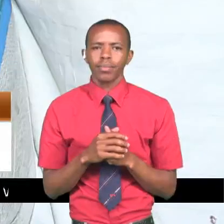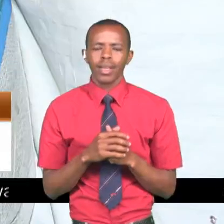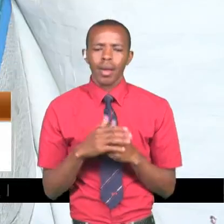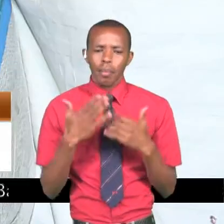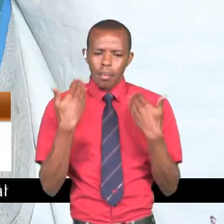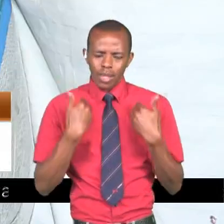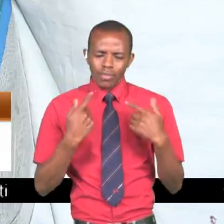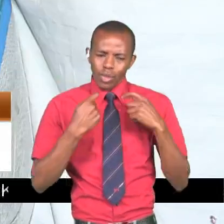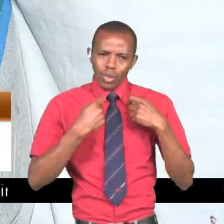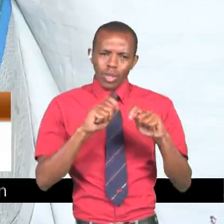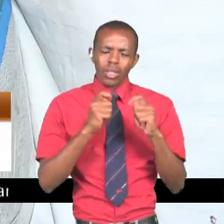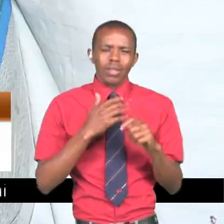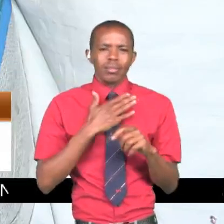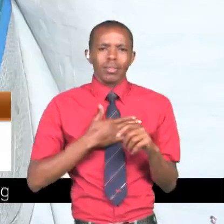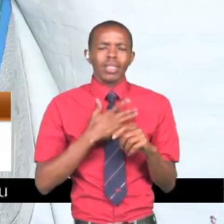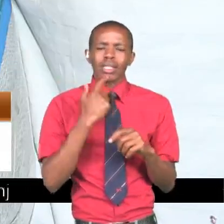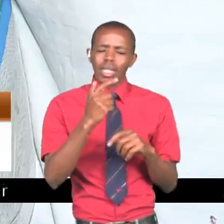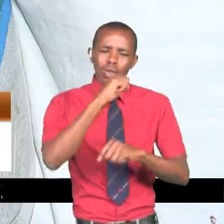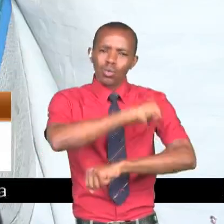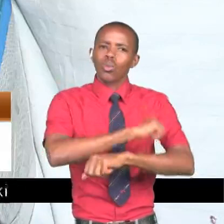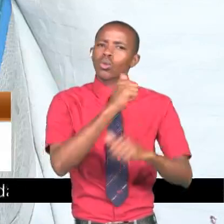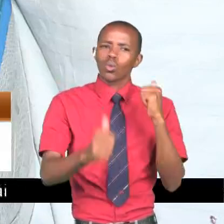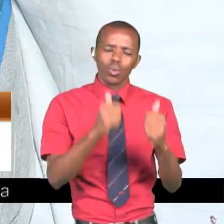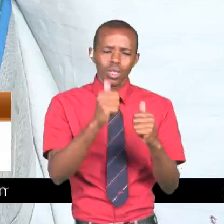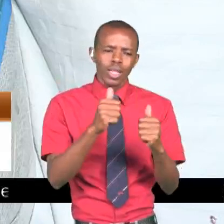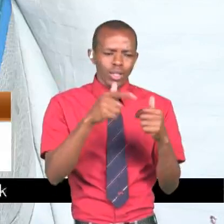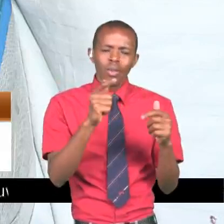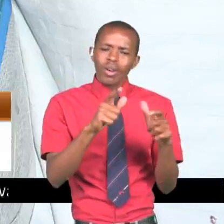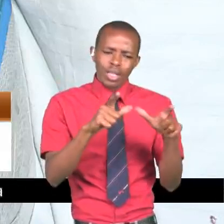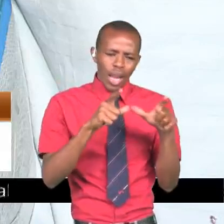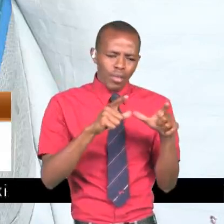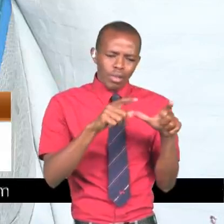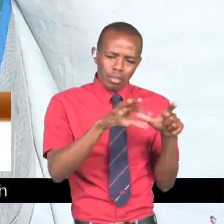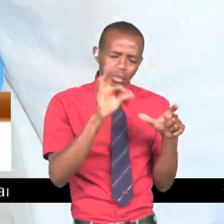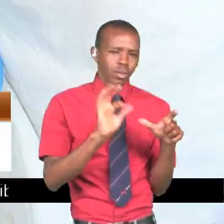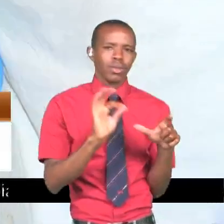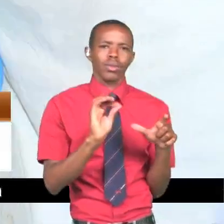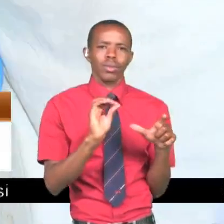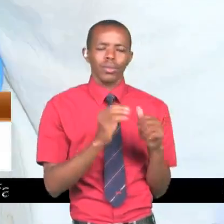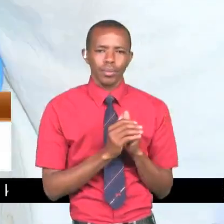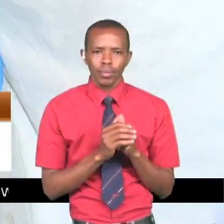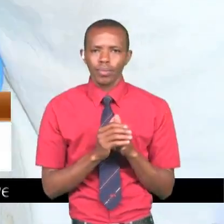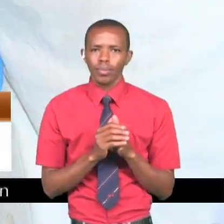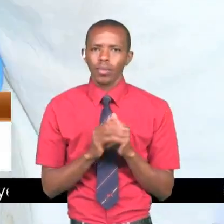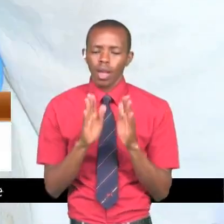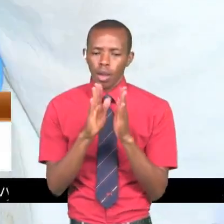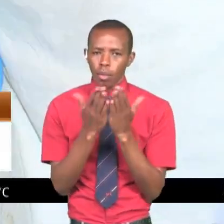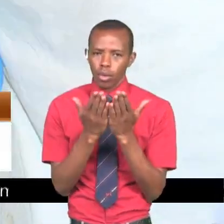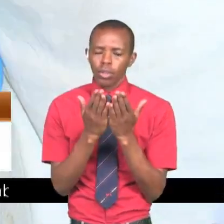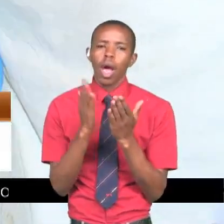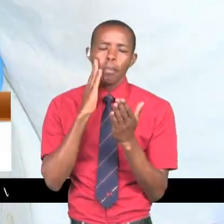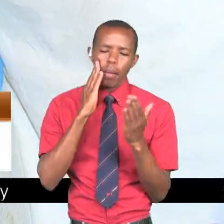najaribu unakumuambia basi. Suniambia basi ni shuligana. Ata kia ta kuzetua hapo. Sasa sijajua sasa. Kuzo vitabu mama